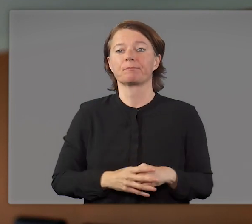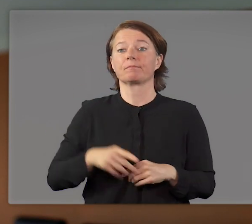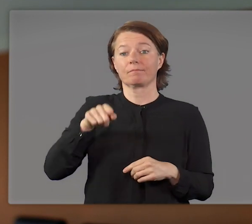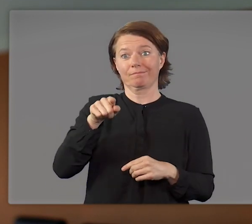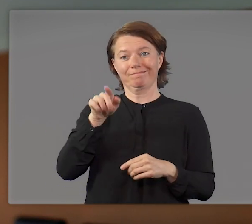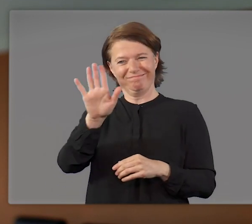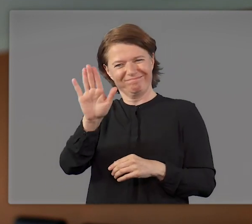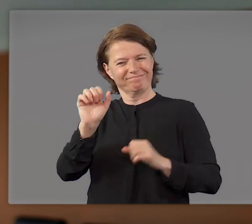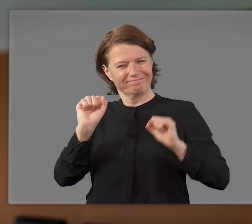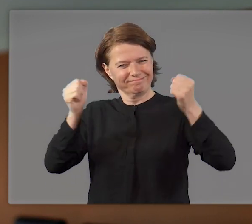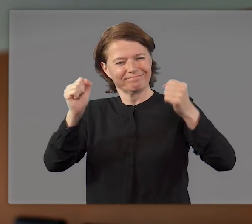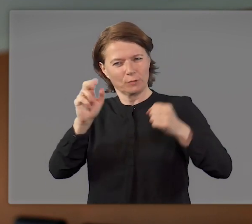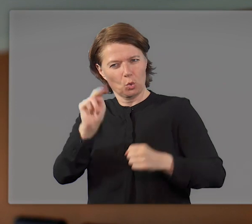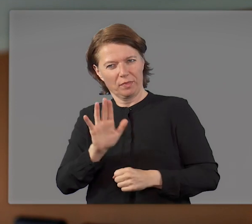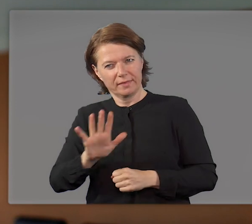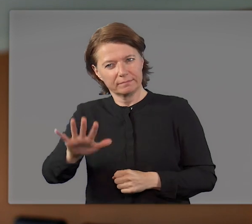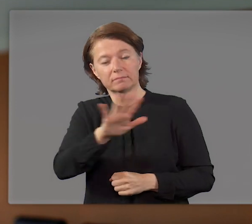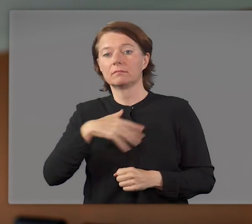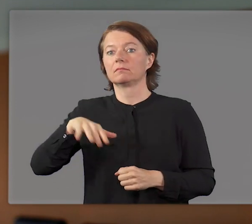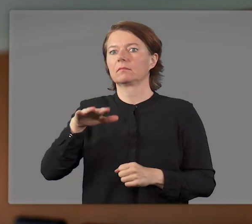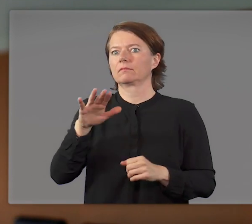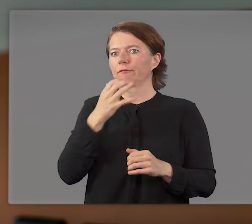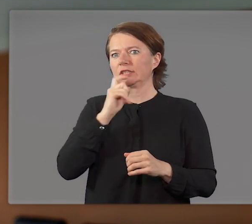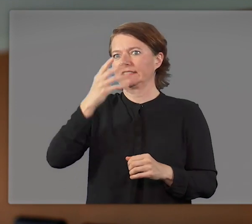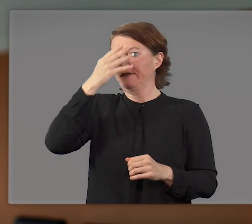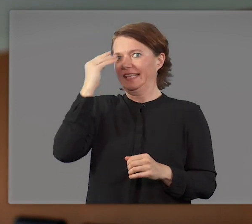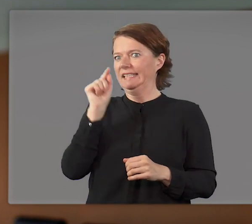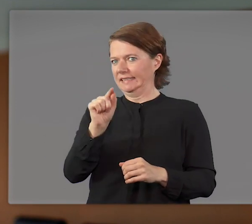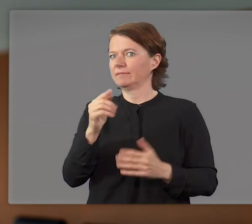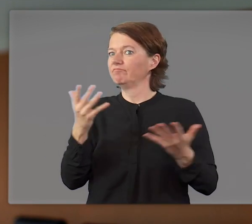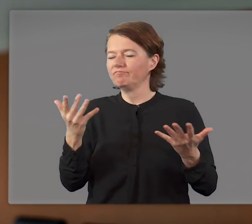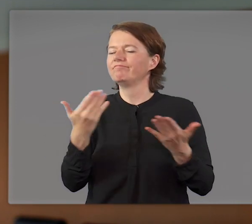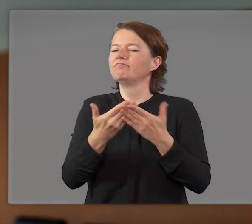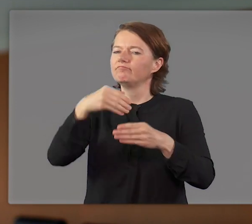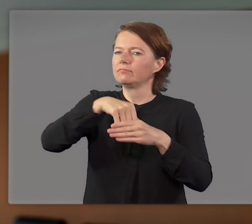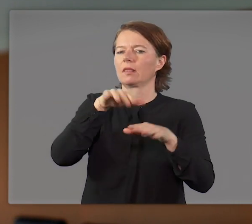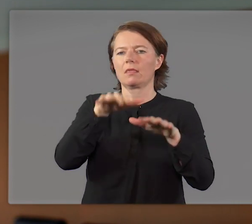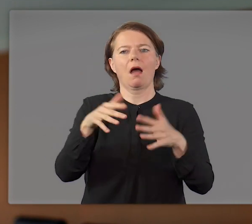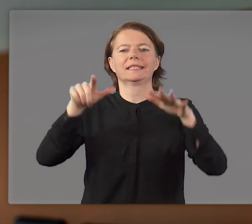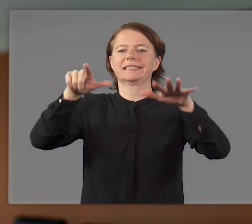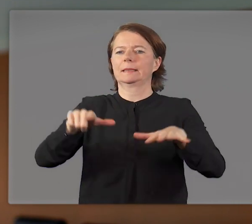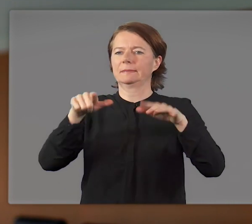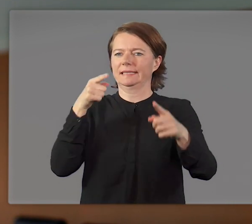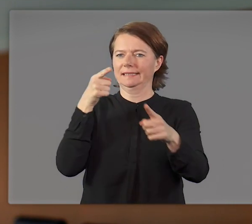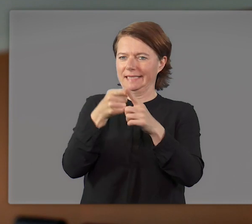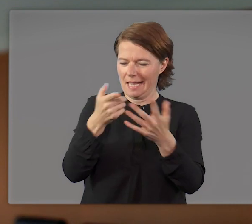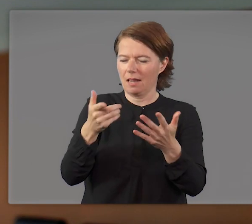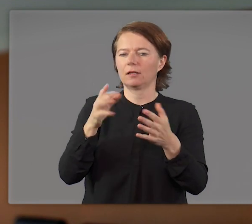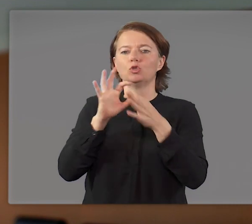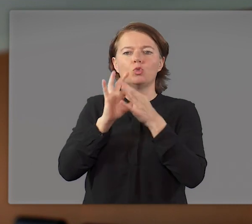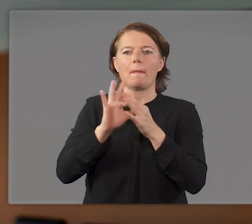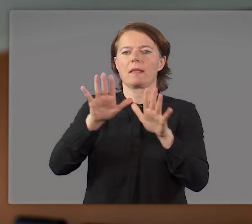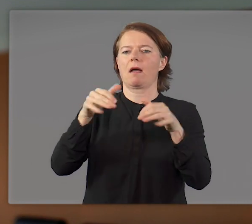Initiativen der Vereinten Nationen soll darüber jedoch nicht in den Hintergrund geraten. Die 17 Ziele für nachhaltige Entwicklung,